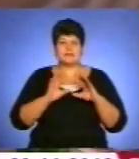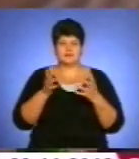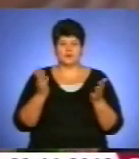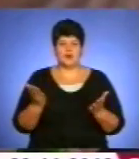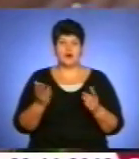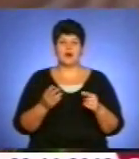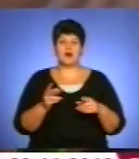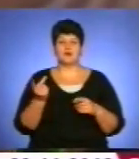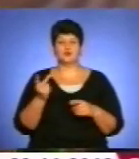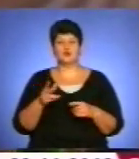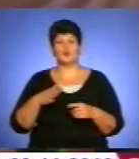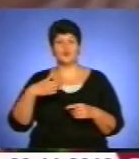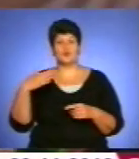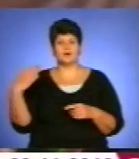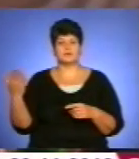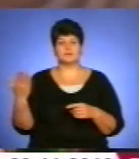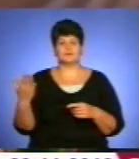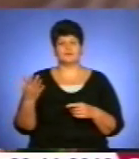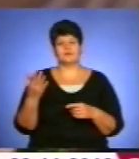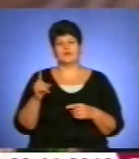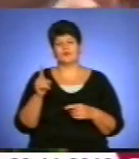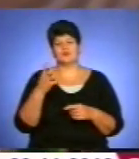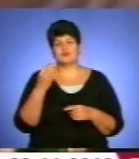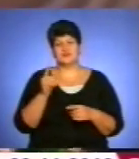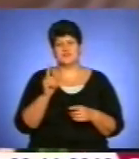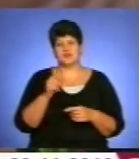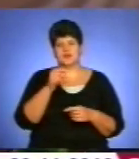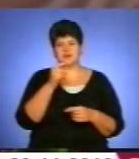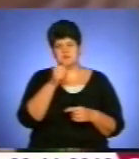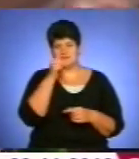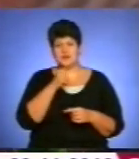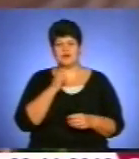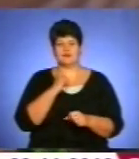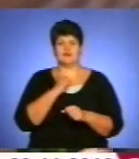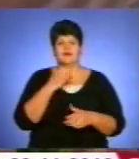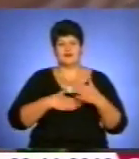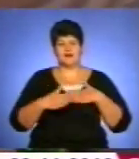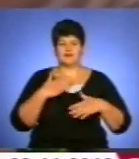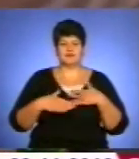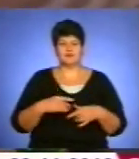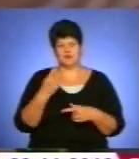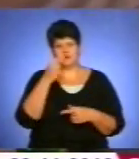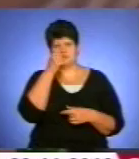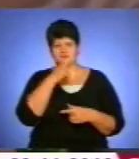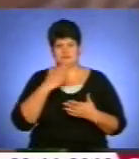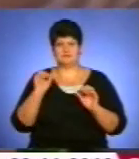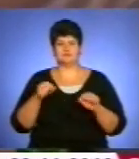А другий, хитрійший, каже, то то, що тільки місяць, радіємо, робимо, що хочемо, тільки один місяць.